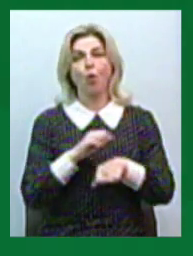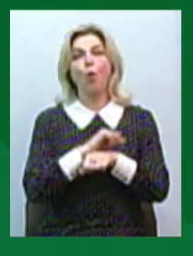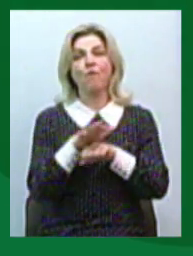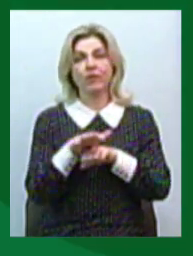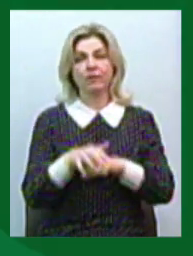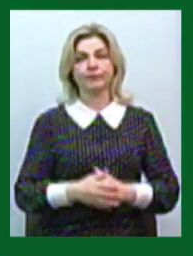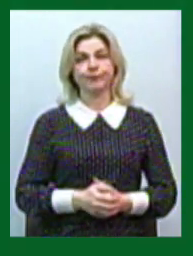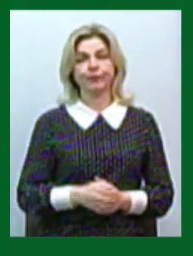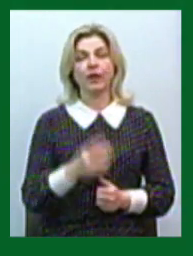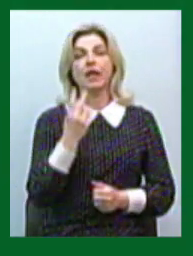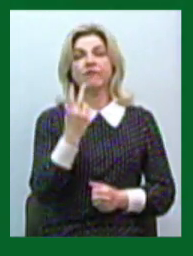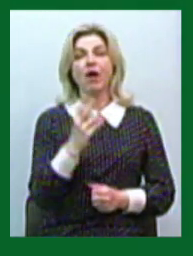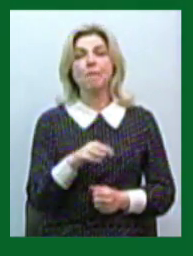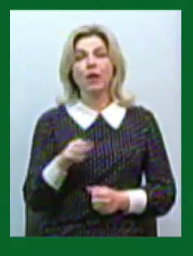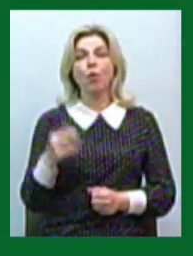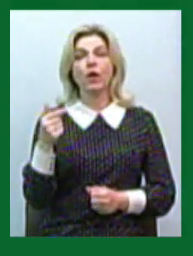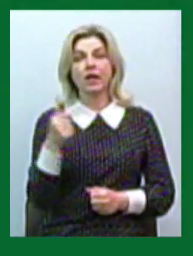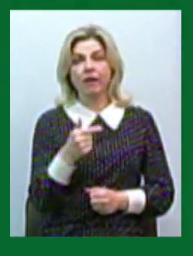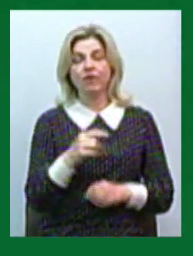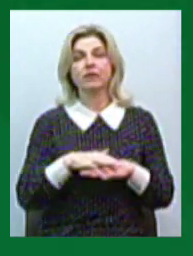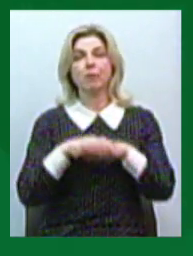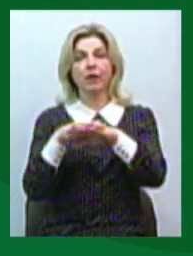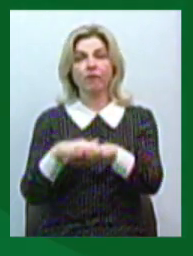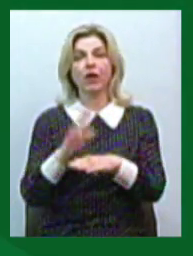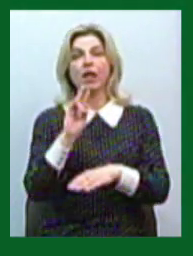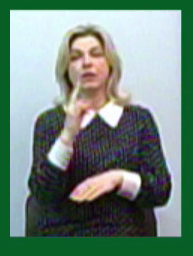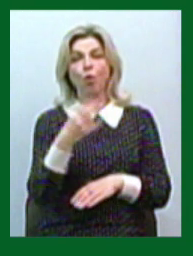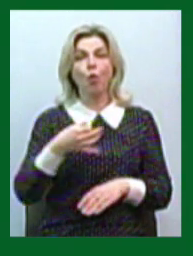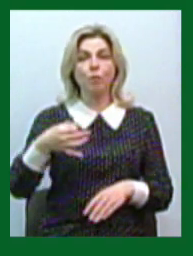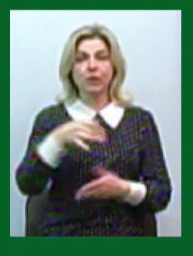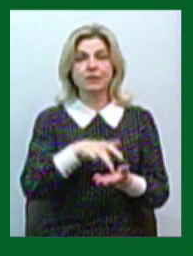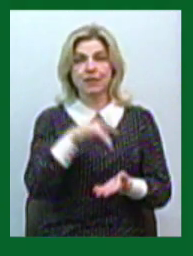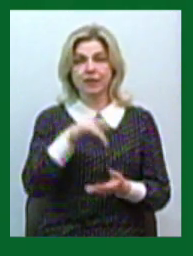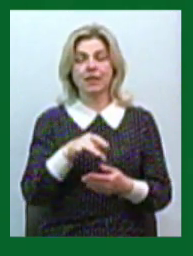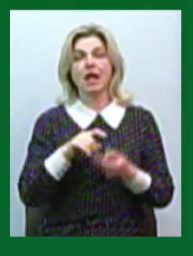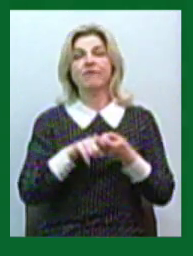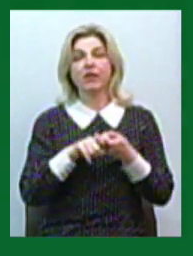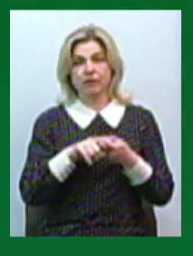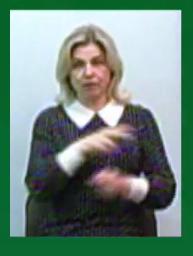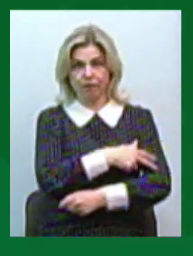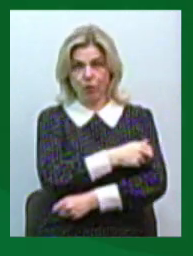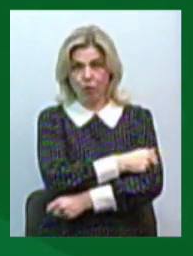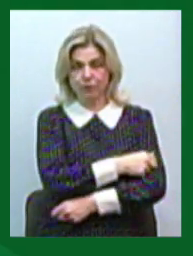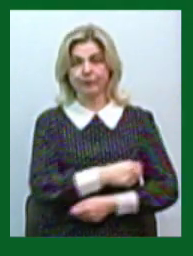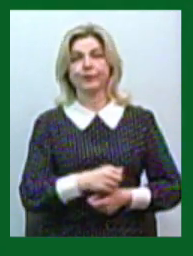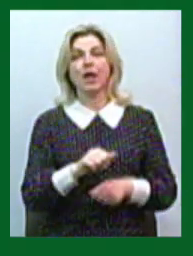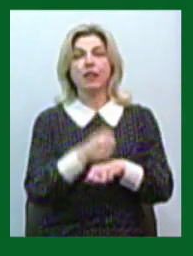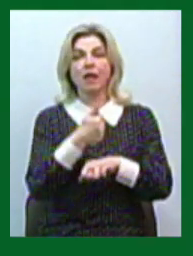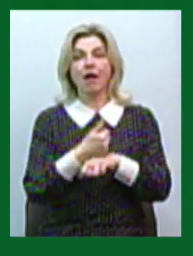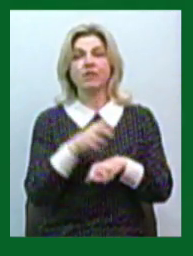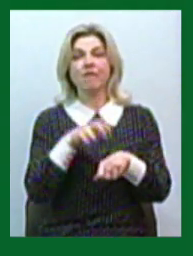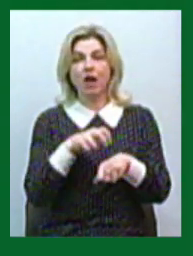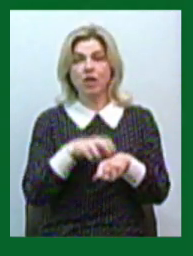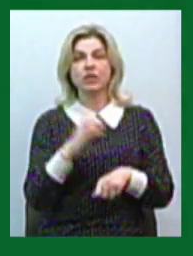-19. З них 2 мільйона гривень перераховано до Миколаївського обласного центру лікування інфекційних хвороб. Головна лікарка Світана